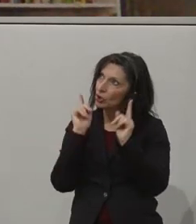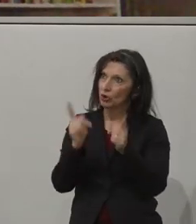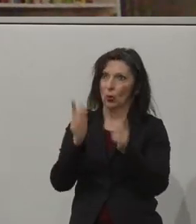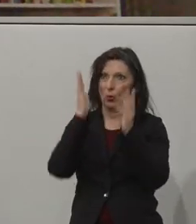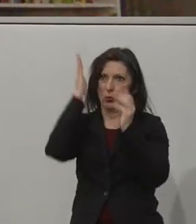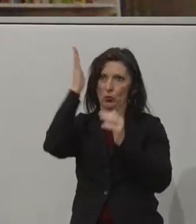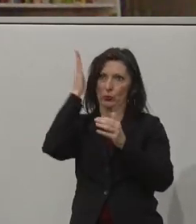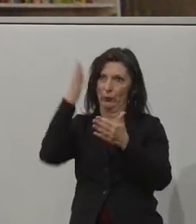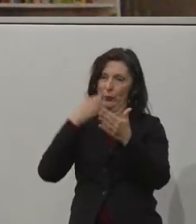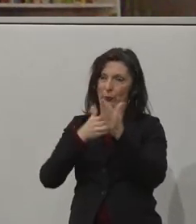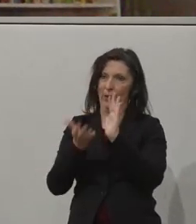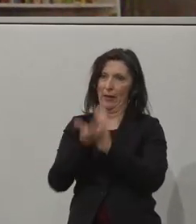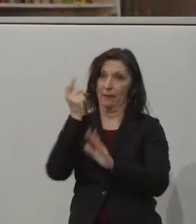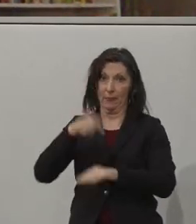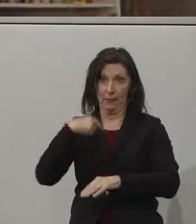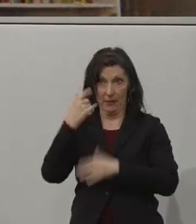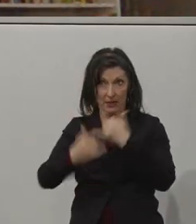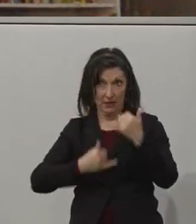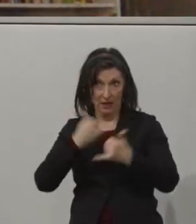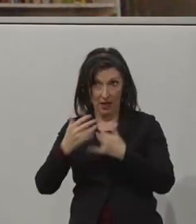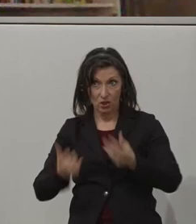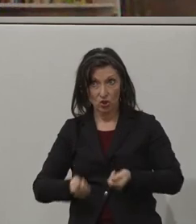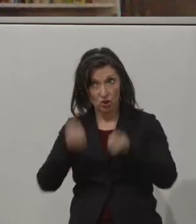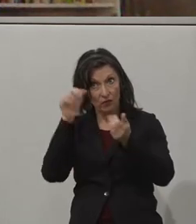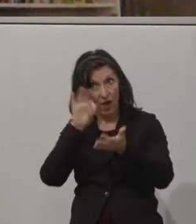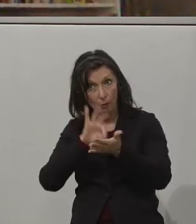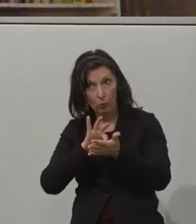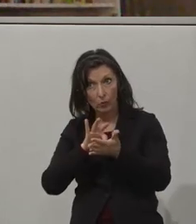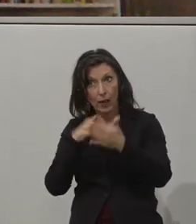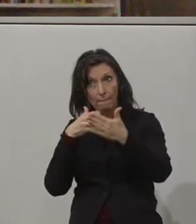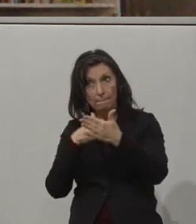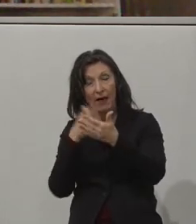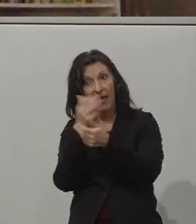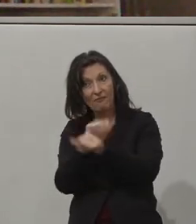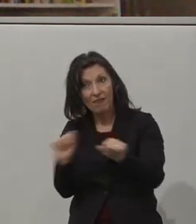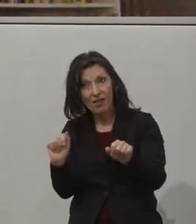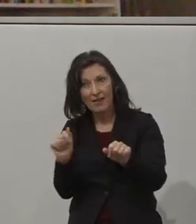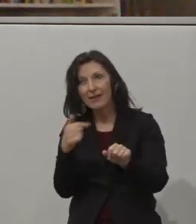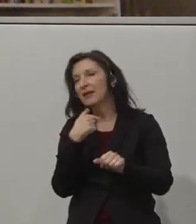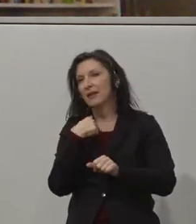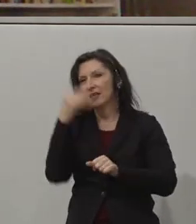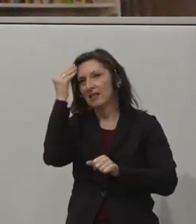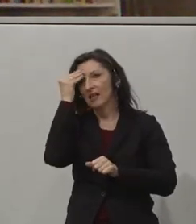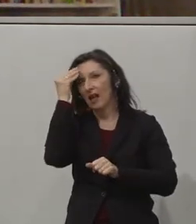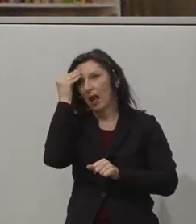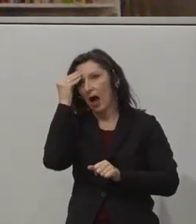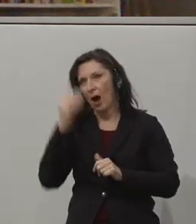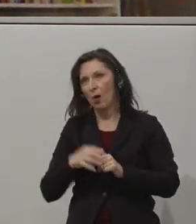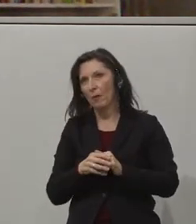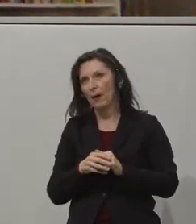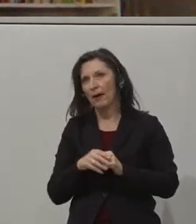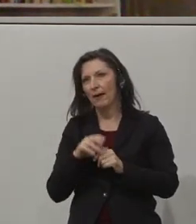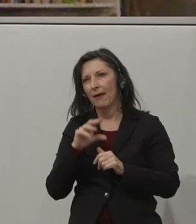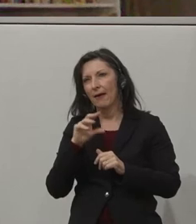Und im kommenden Jahr ist der Schwerpunkt Barrierefreiheit. Und ich glaube, dass die größte